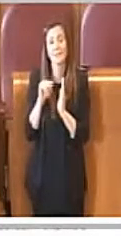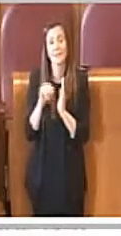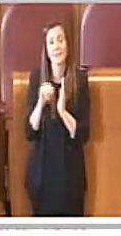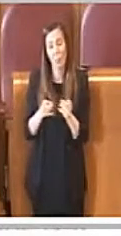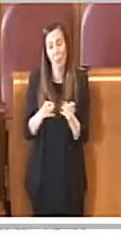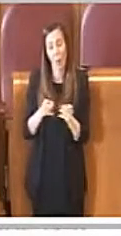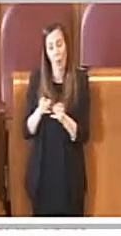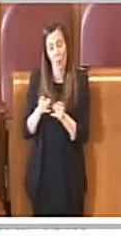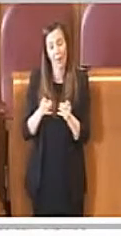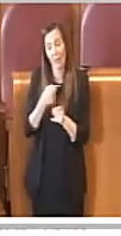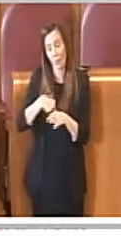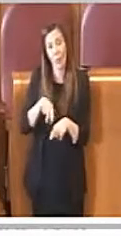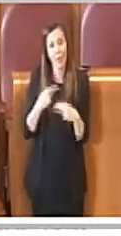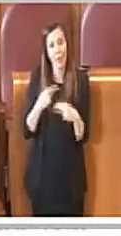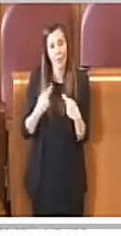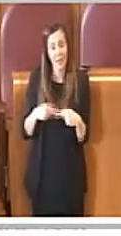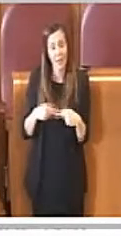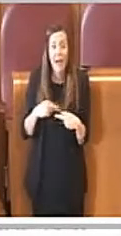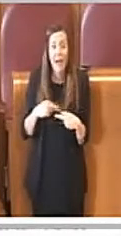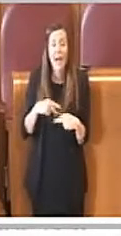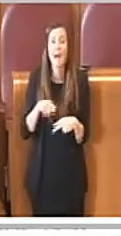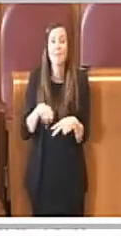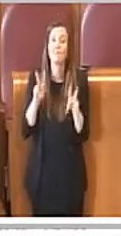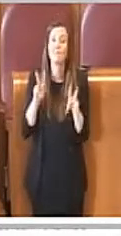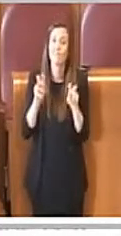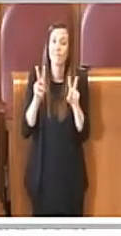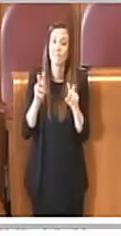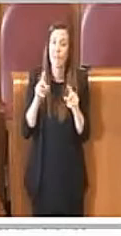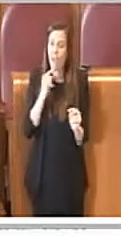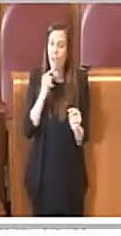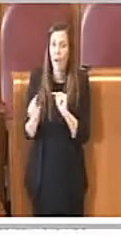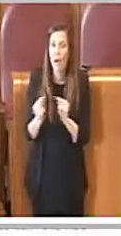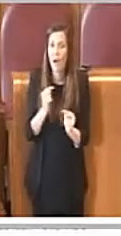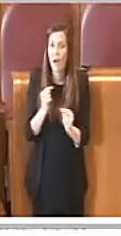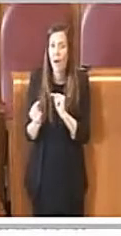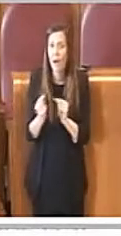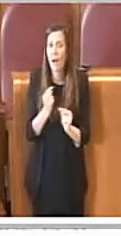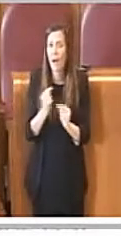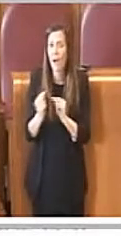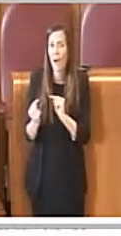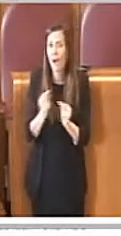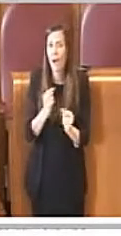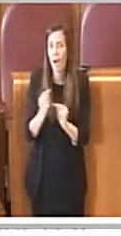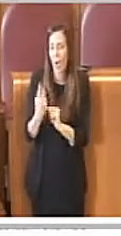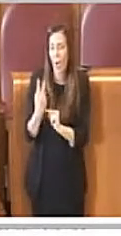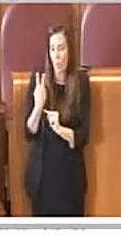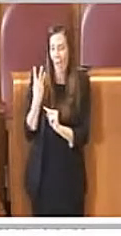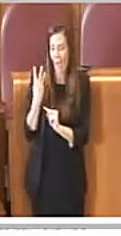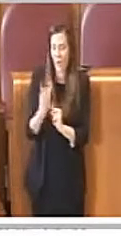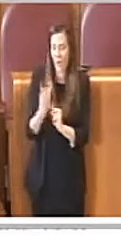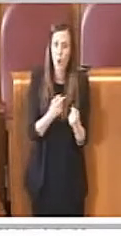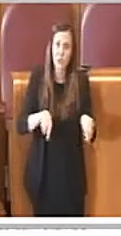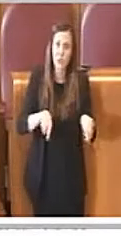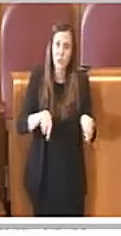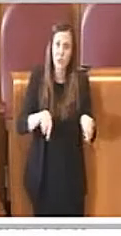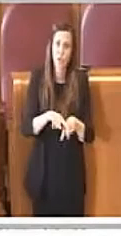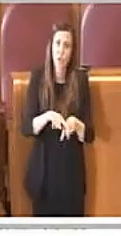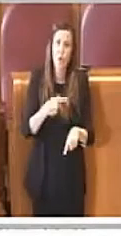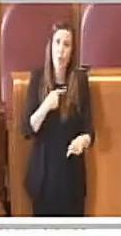stiamo vivendo e perché è un argomento molto dibattuto ormai da quattro anni nella Commissione Commercio.